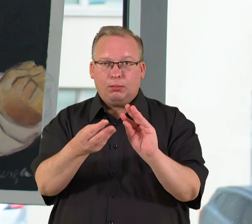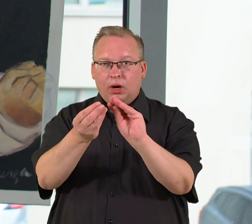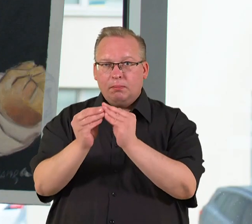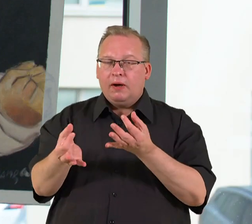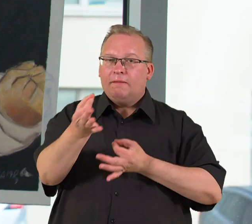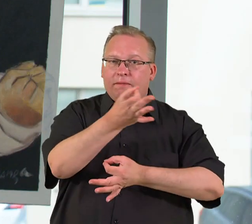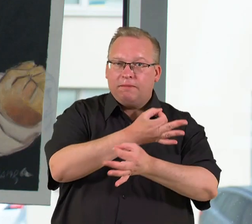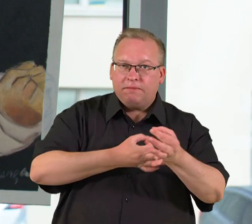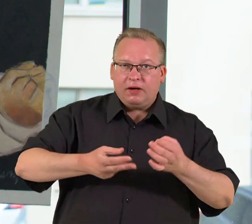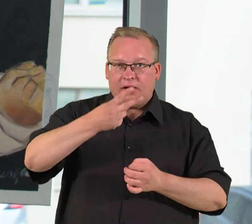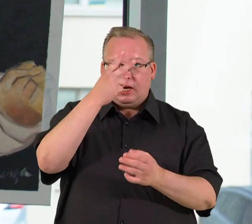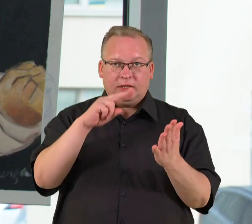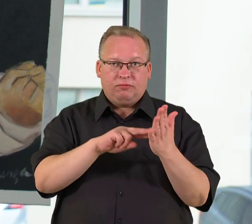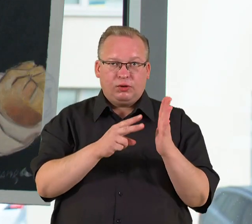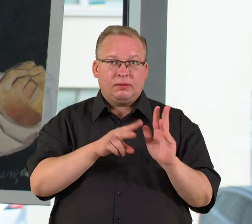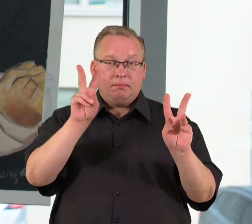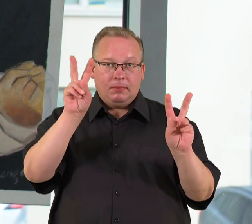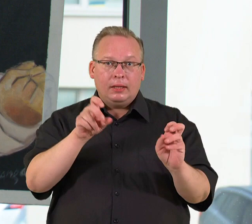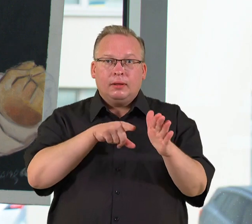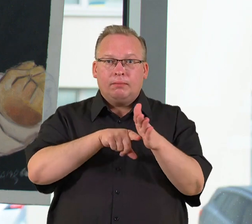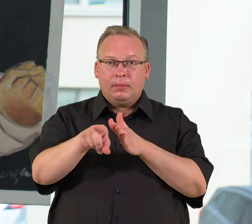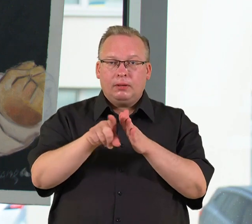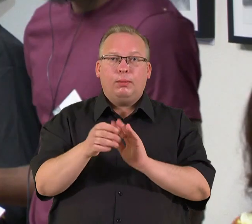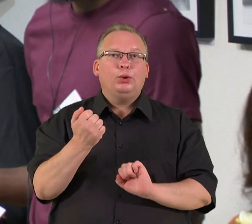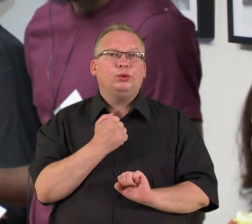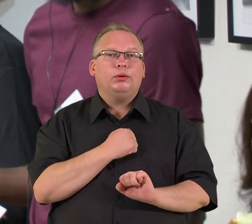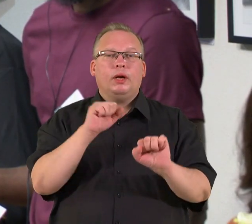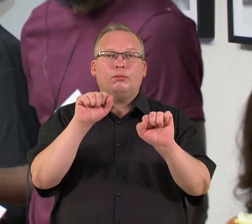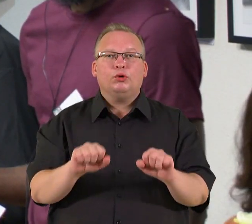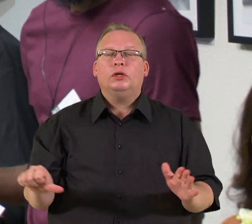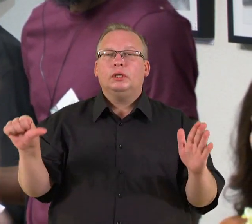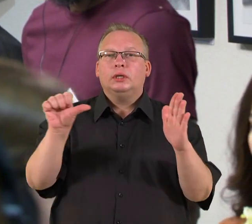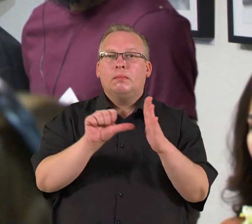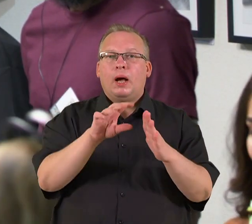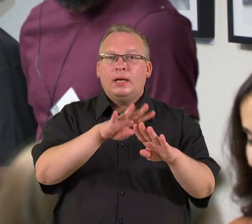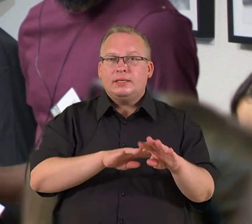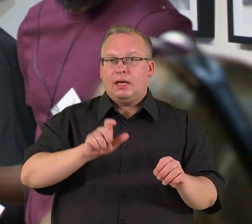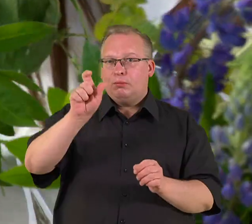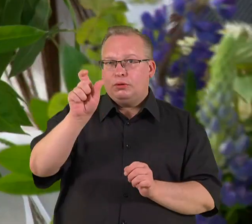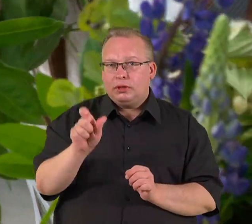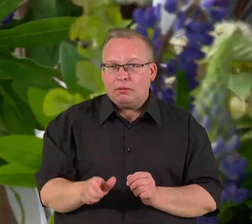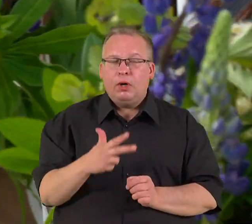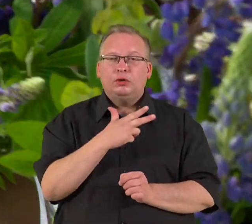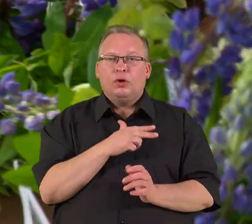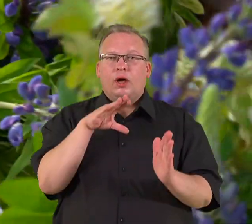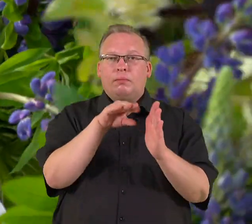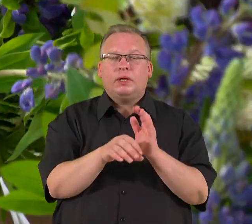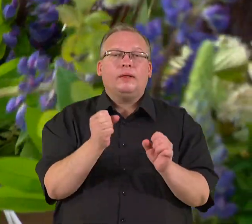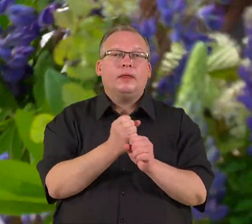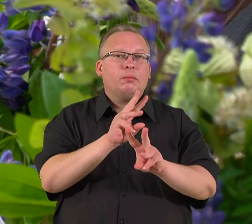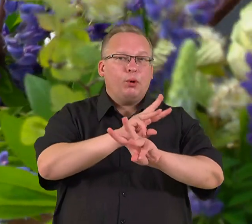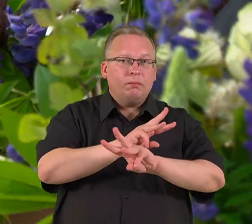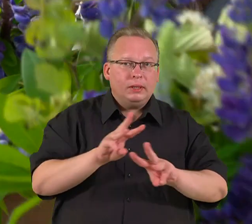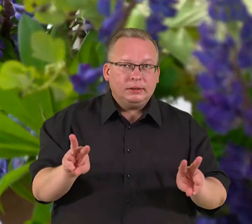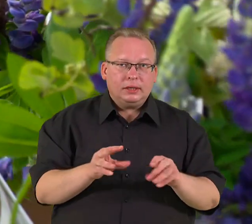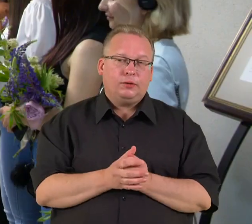diskusijoje Lietuvos planas migrantams, kurioje turėjo galimybę dalyvauti Seimo nariai Vidaus reikalų socialinės apsaugos ir darbo